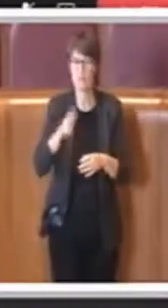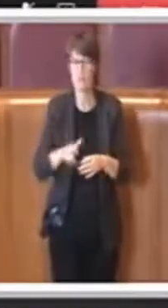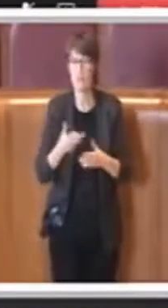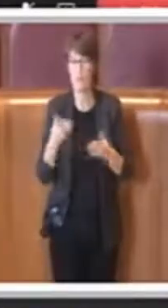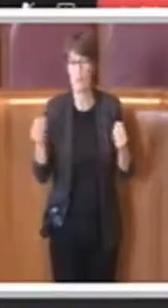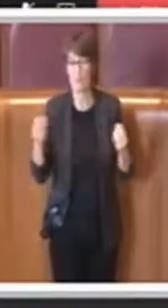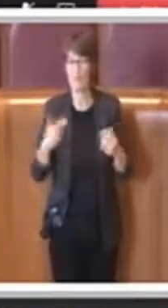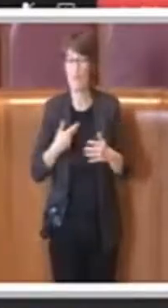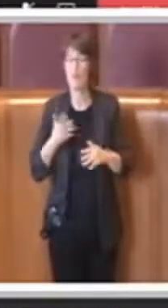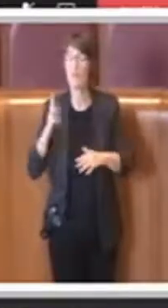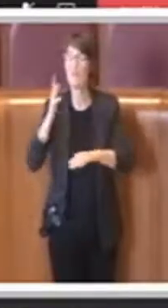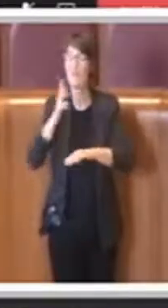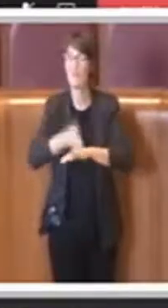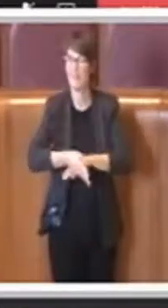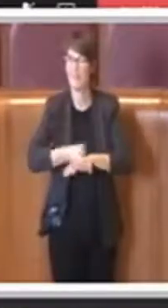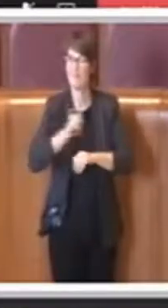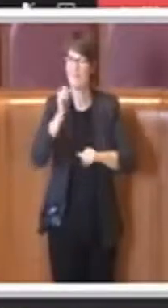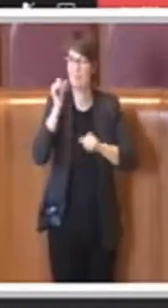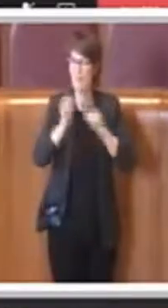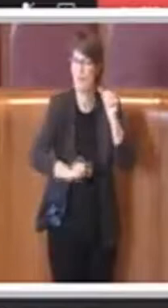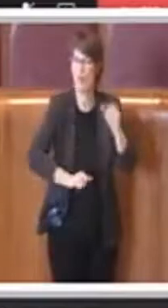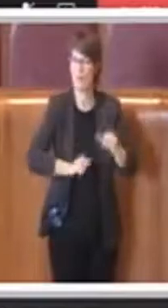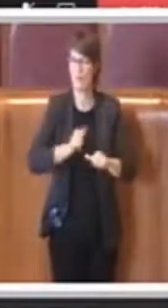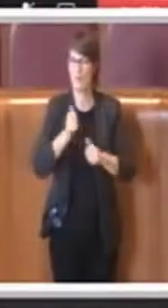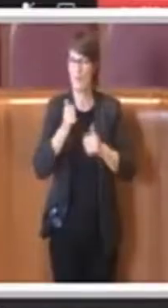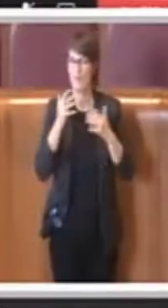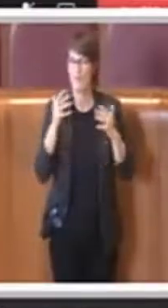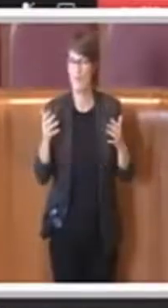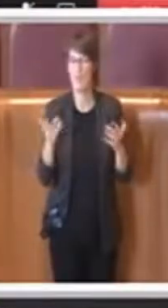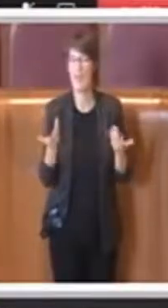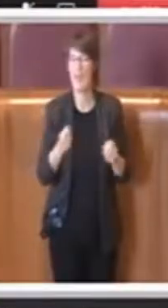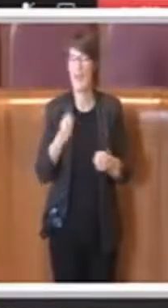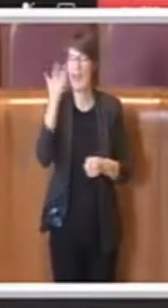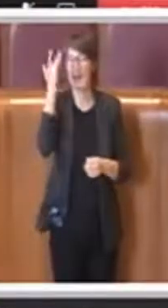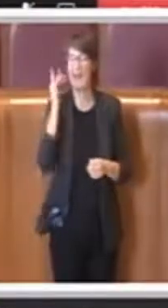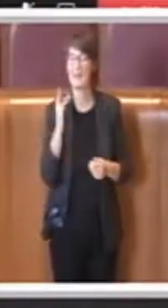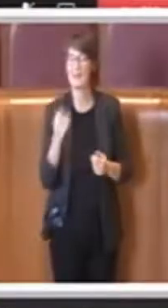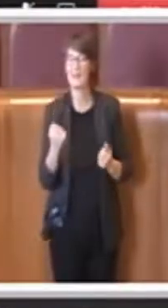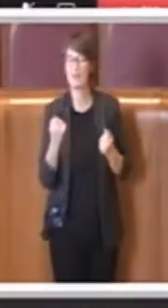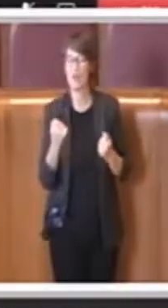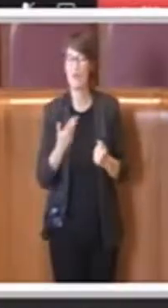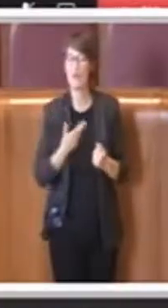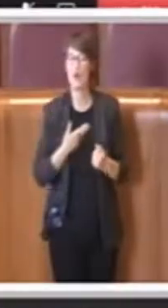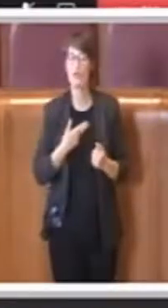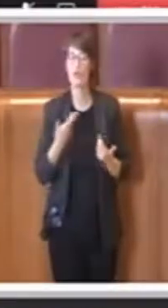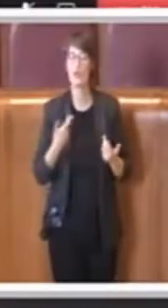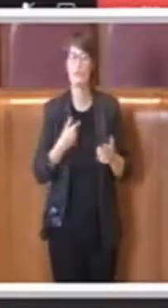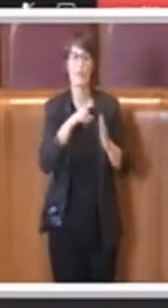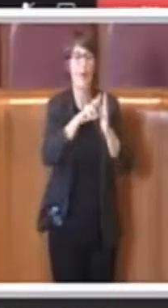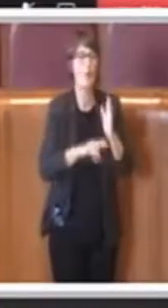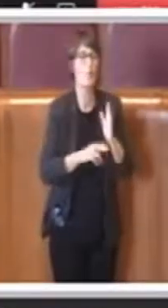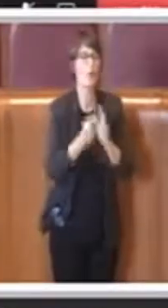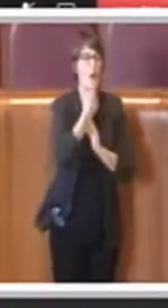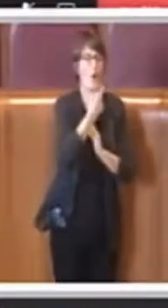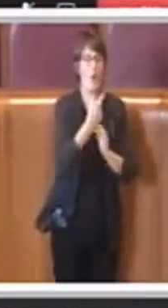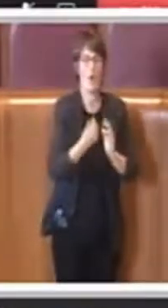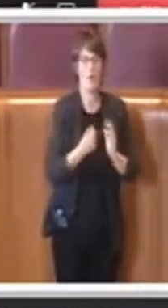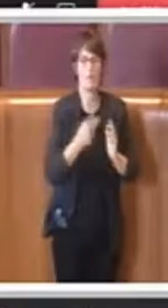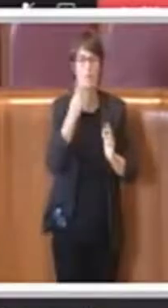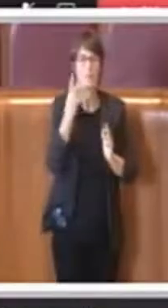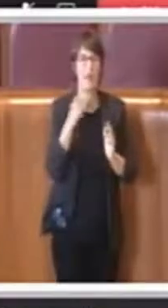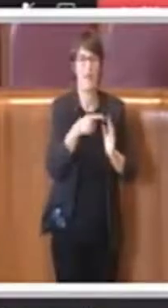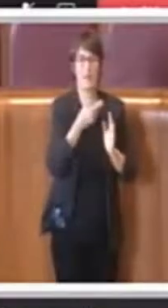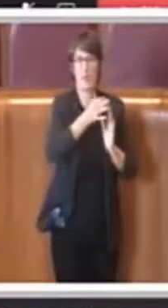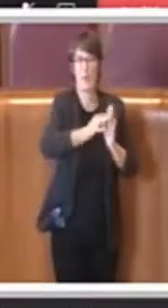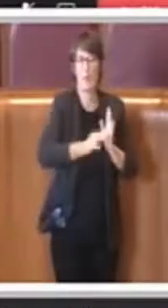da una parte magari abbiamo un regolamento che prevede una cosa e un altro nel poi applicare